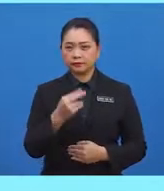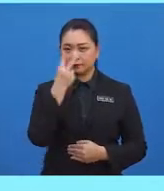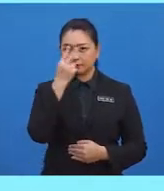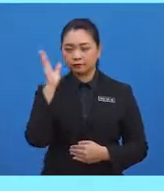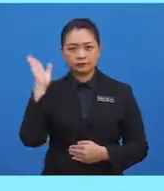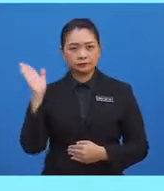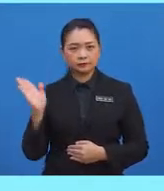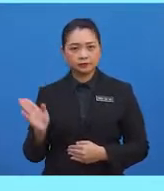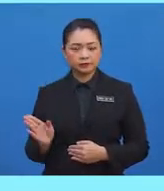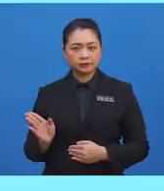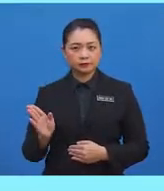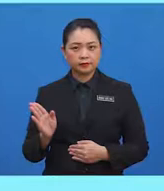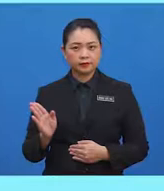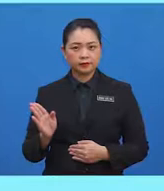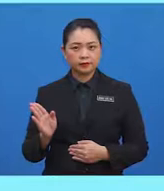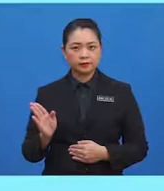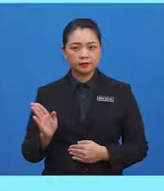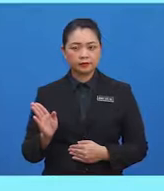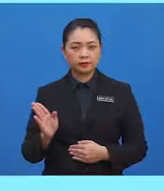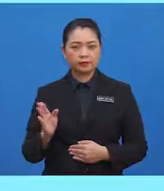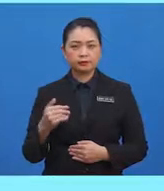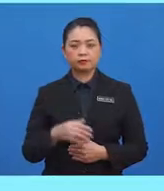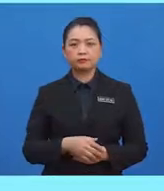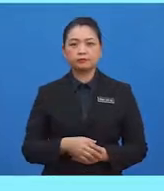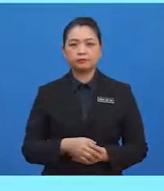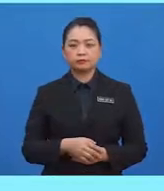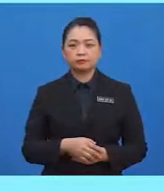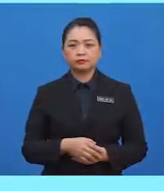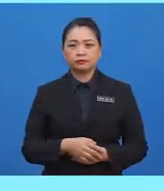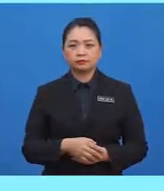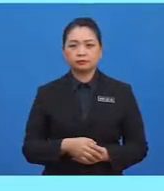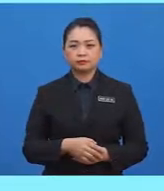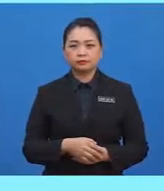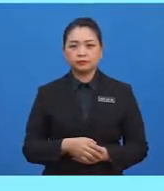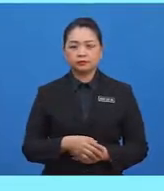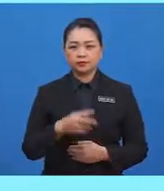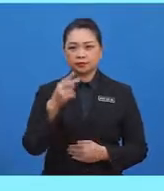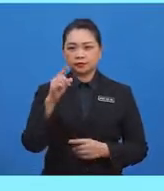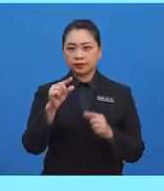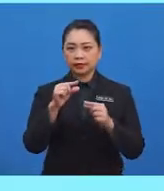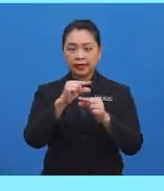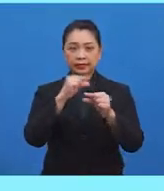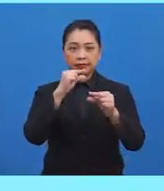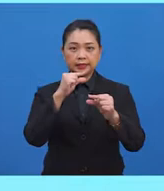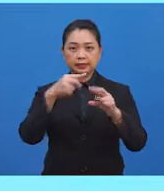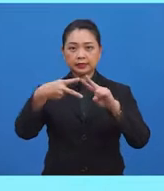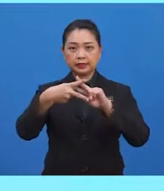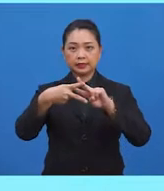garisan. Garisan ini dinamakan garisan selari.